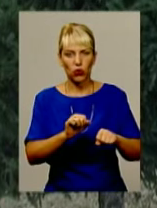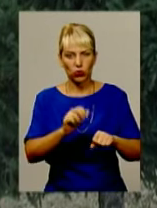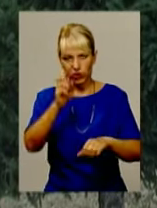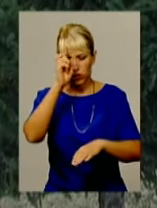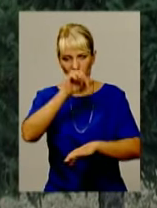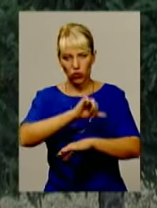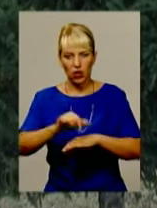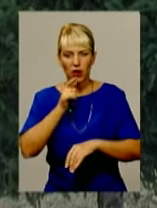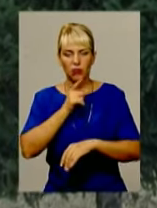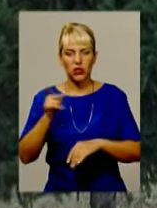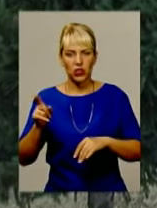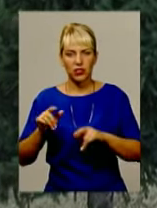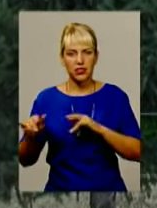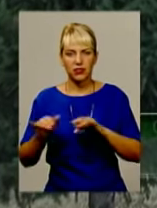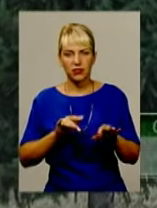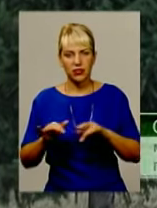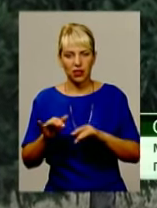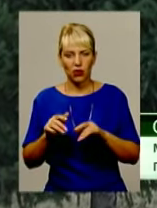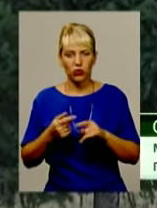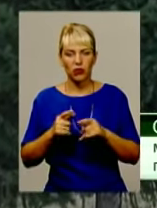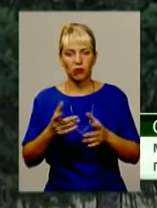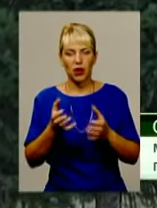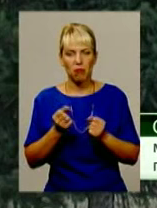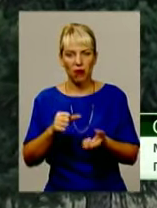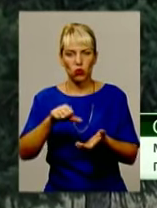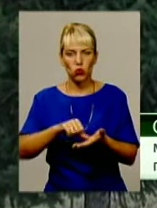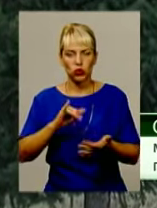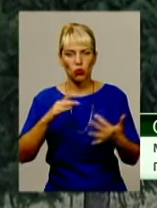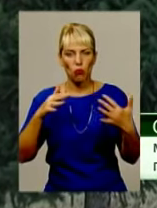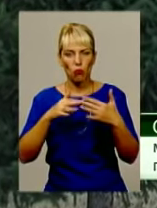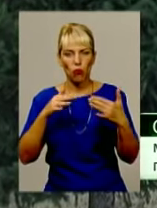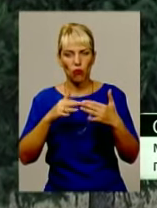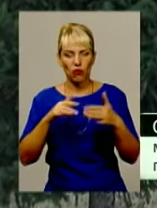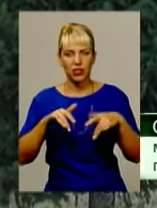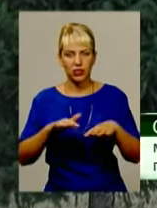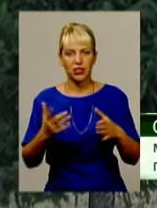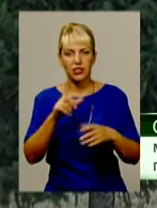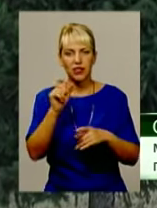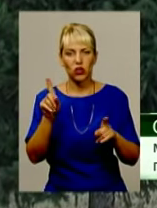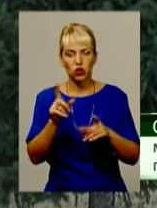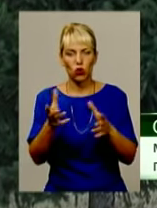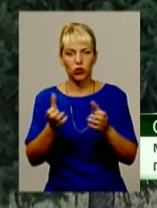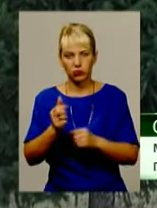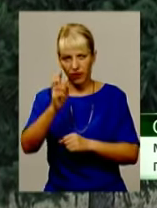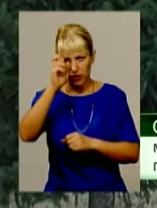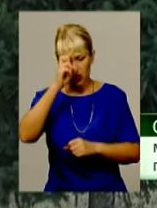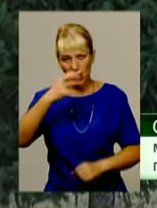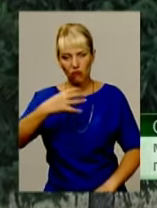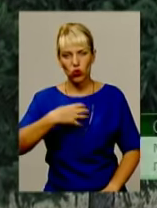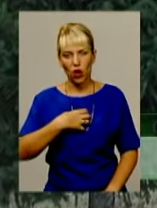здійснення цих заходів приймав участь в бойових діях, за що отримав державну нагороду,